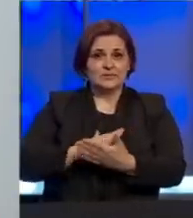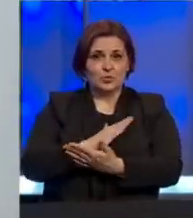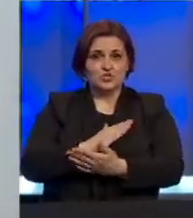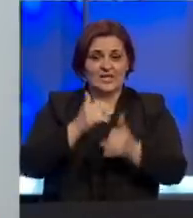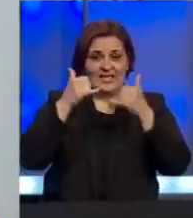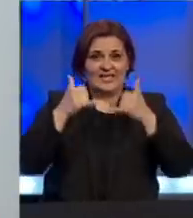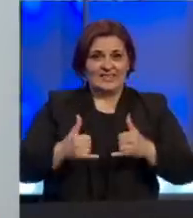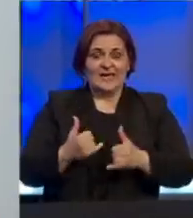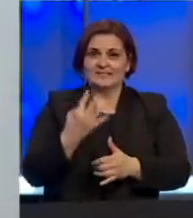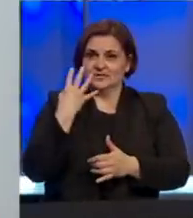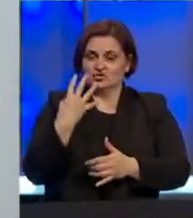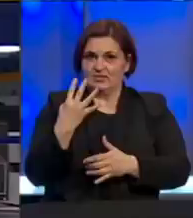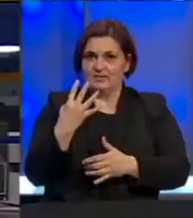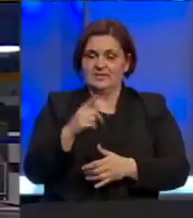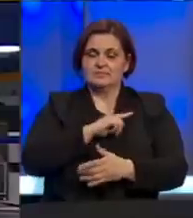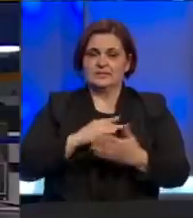danas četiri.